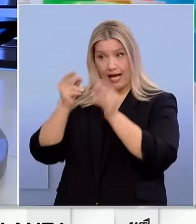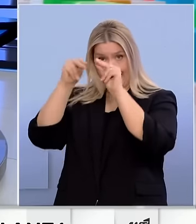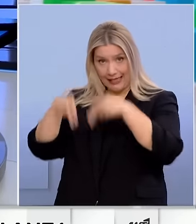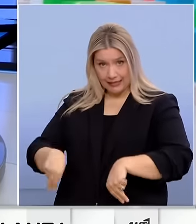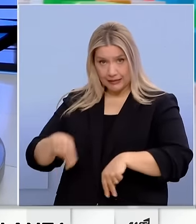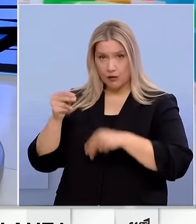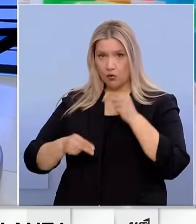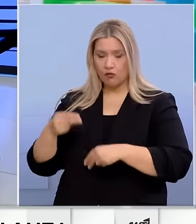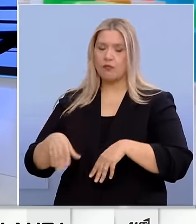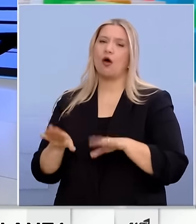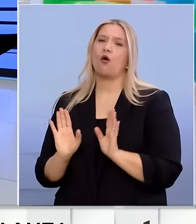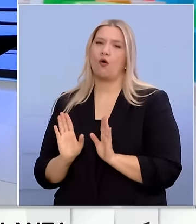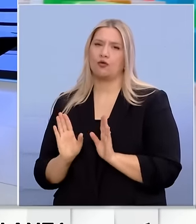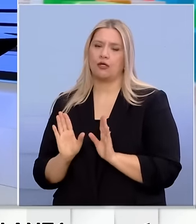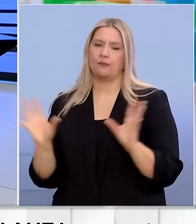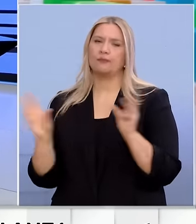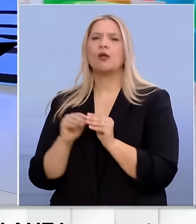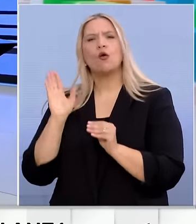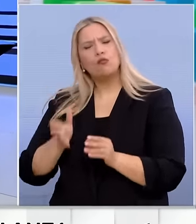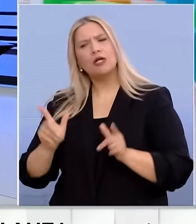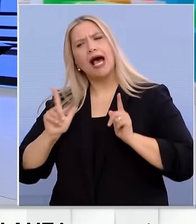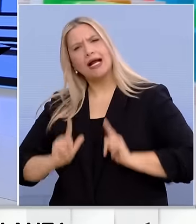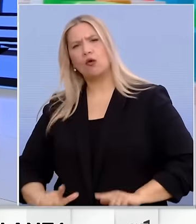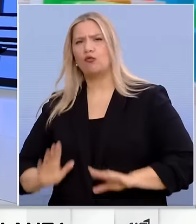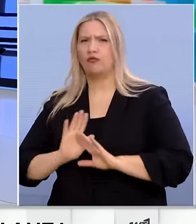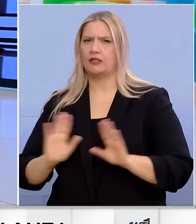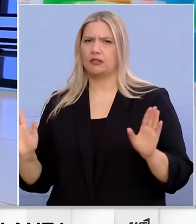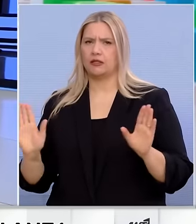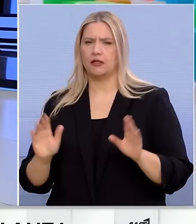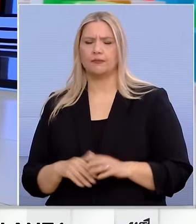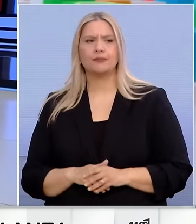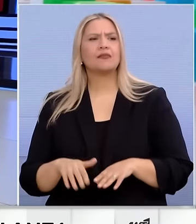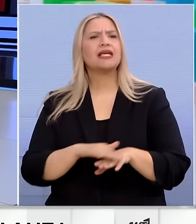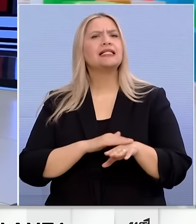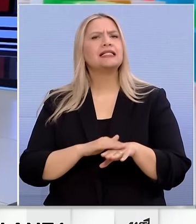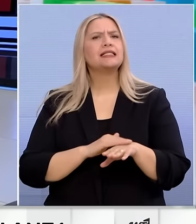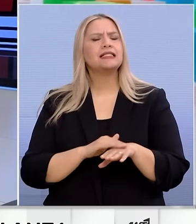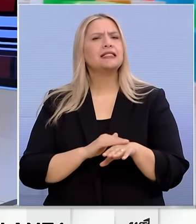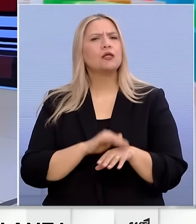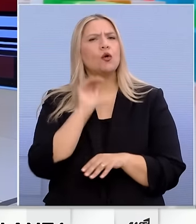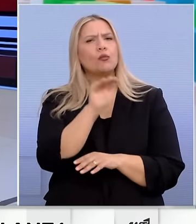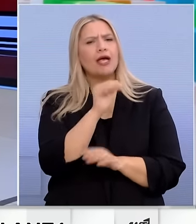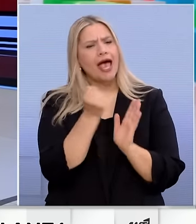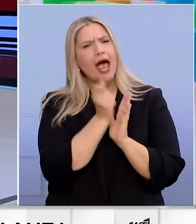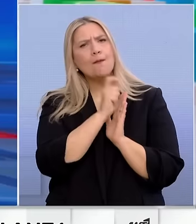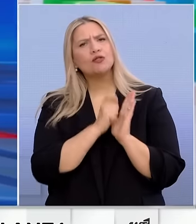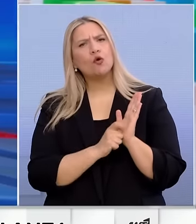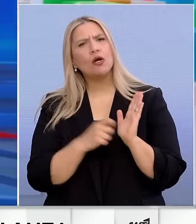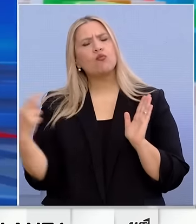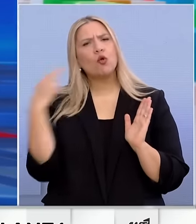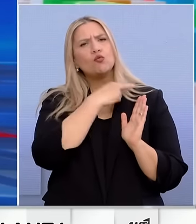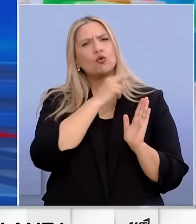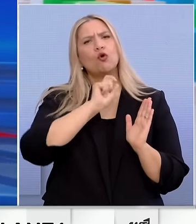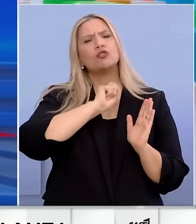αυτά. Αυτά μπορεί να σημανούν ανακούφηση. Γραμματέα, αυτή η επιστολή που έστειλε ο Πρωθυπουργός